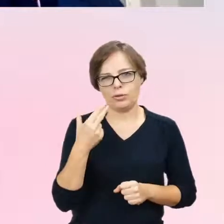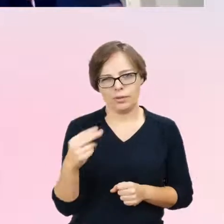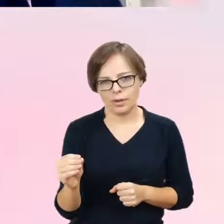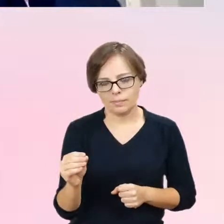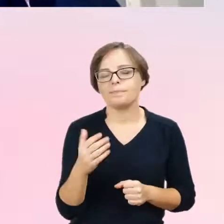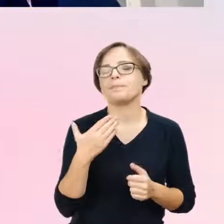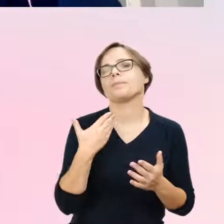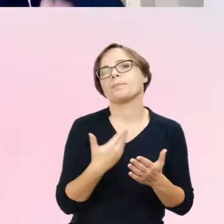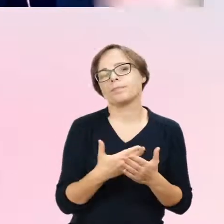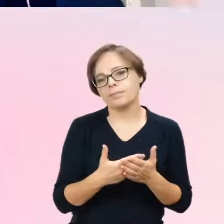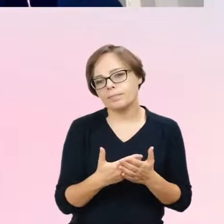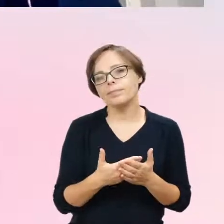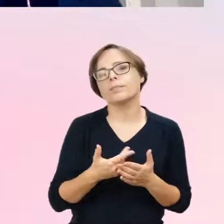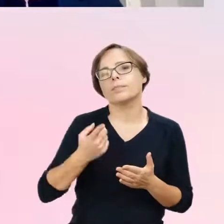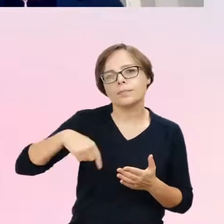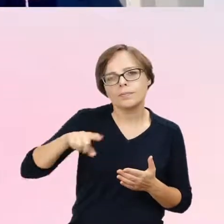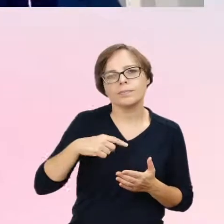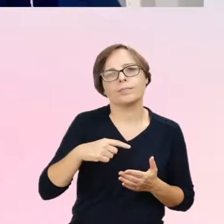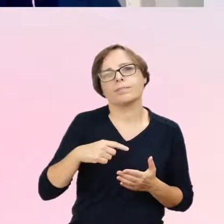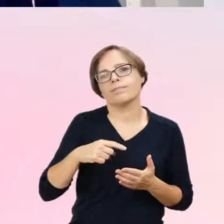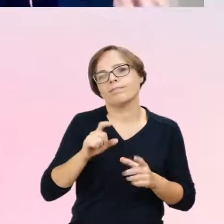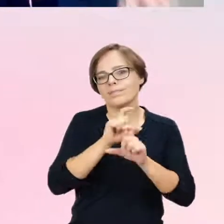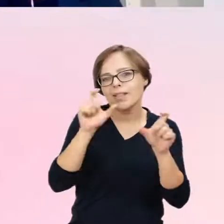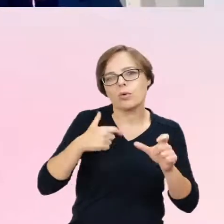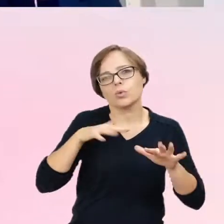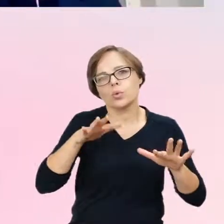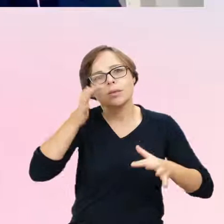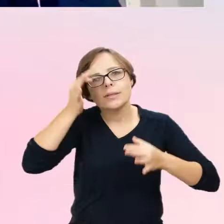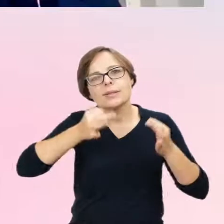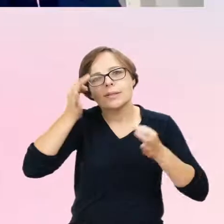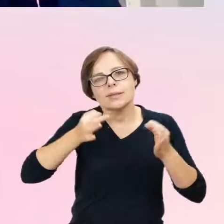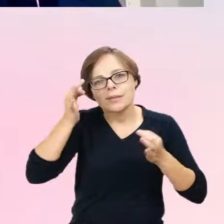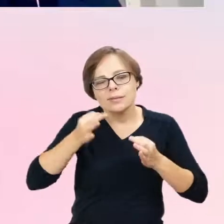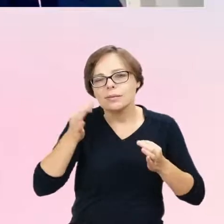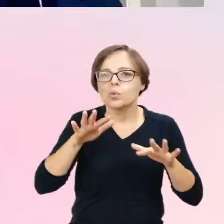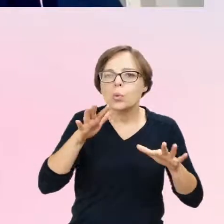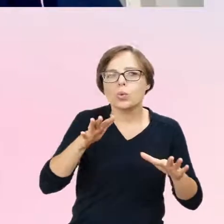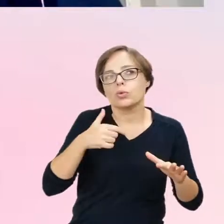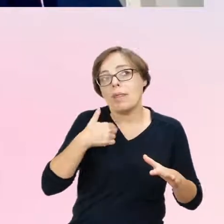takim obszarze, że jest mnóstwo pytań, ale my mamy mało odpowiedzi.